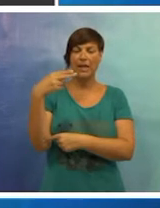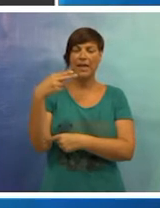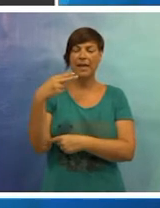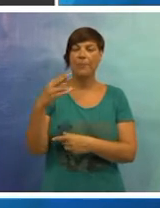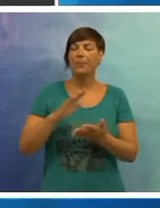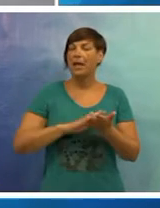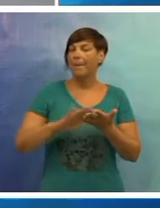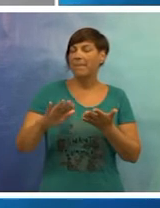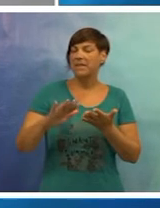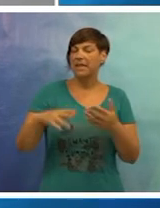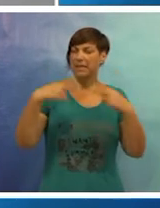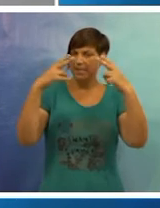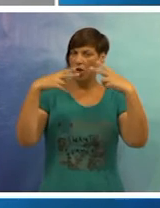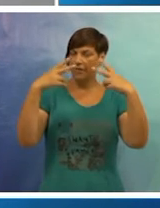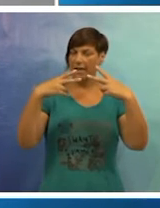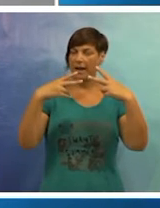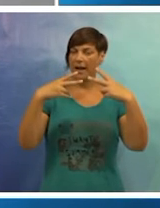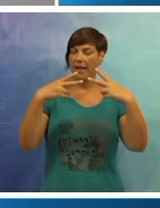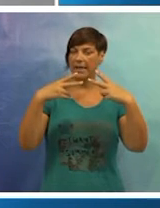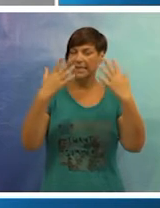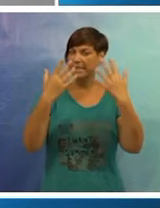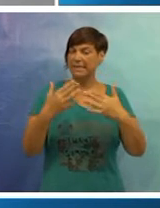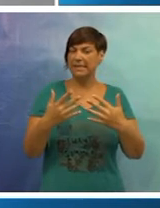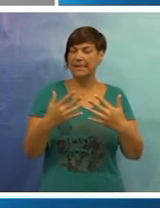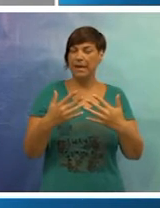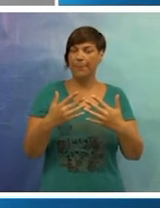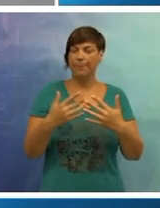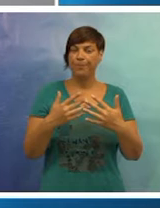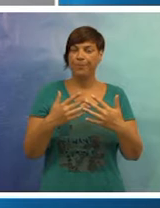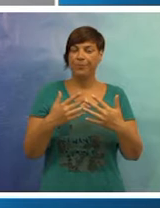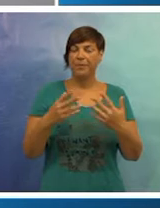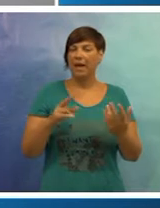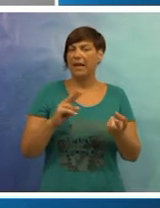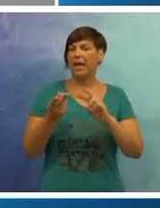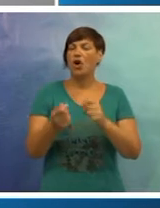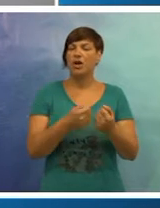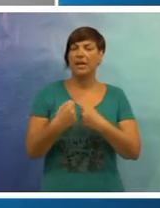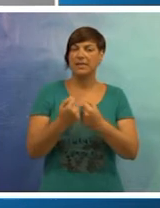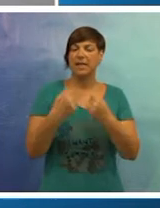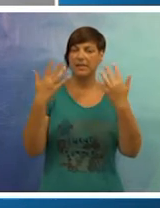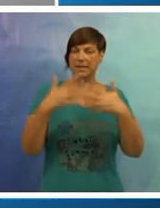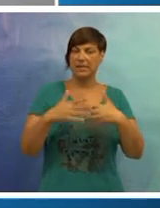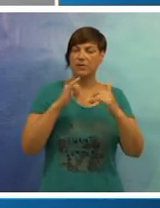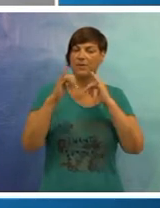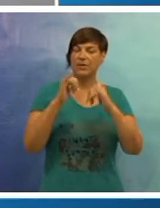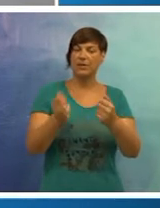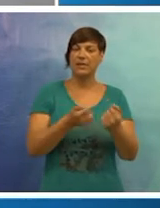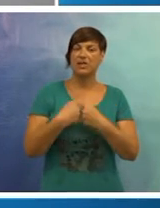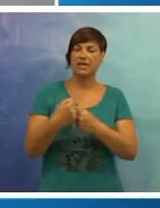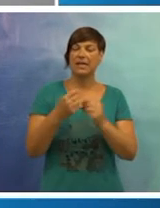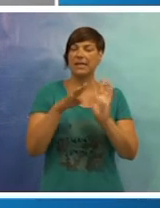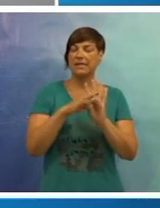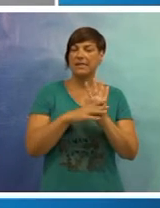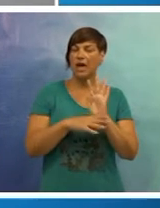hotelijera pri komori. Bez jednog cjelovite analize i jedne cjelovine cjelovitog reorganizacije i sustava turističkih